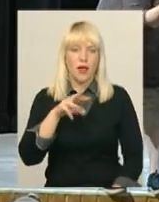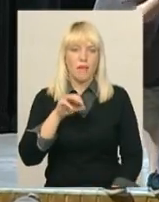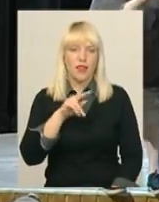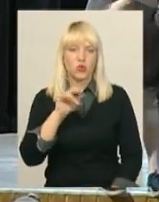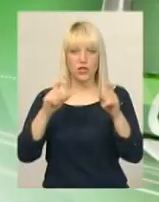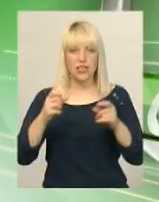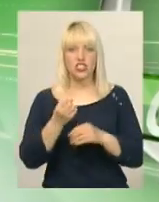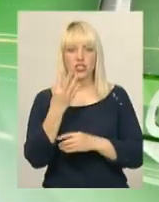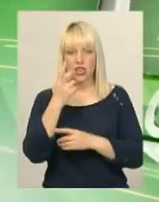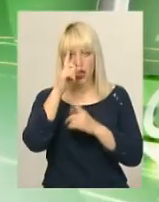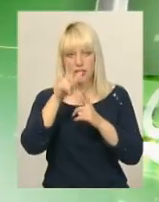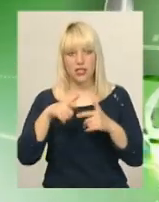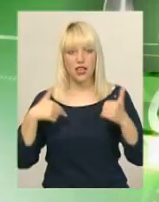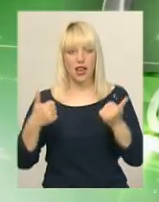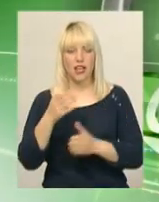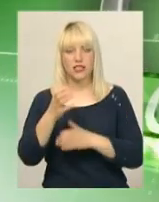Поділля, Центр.